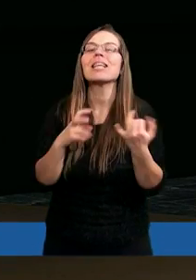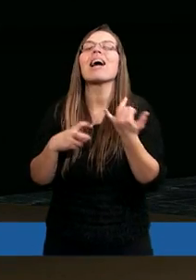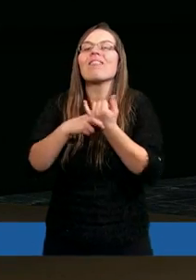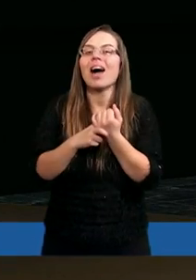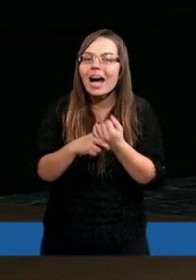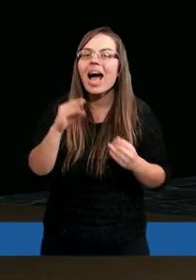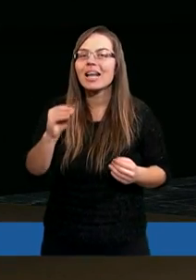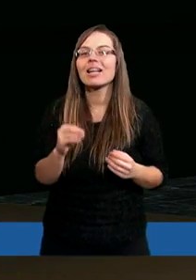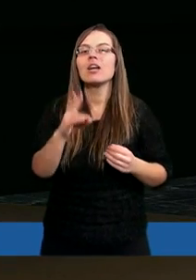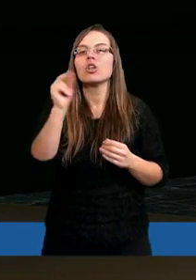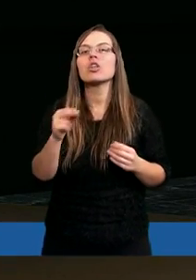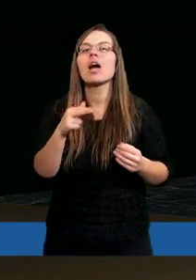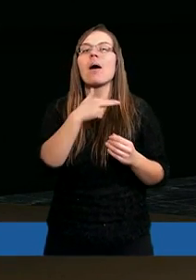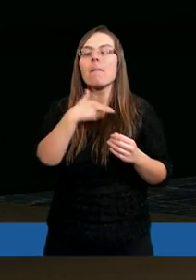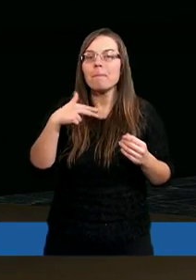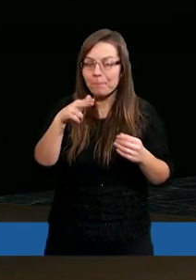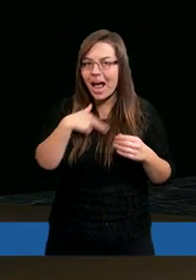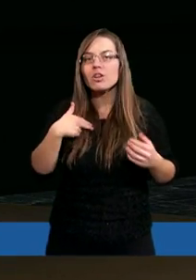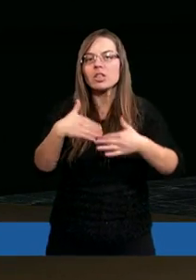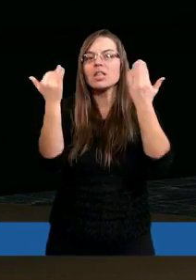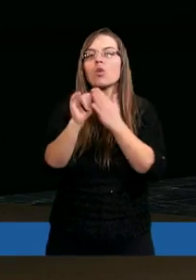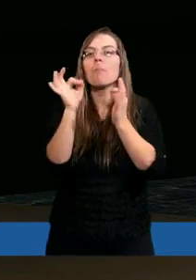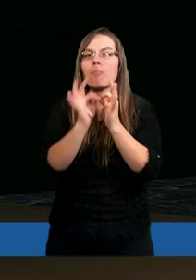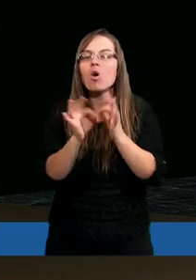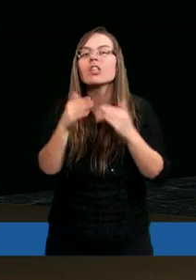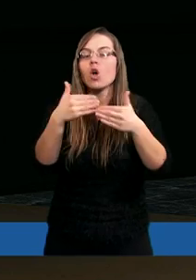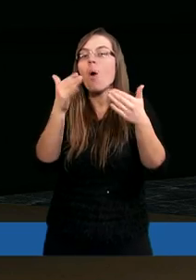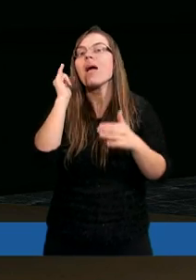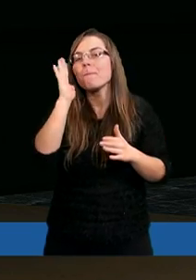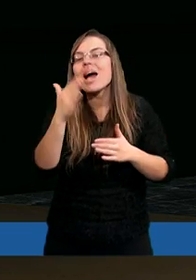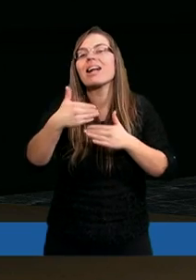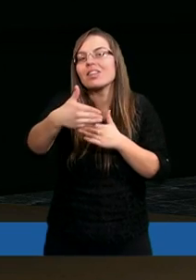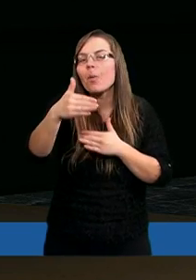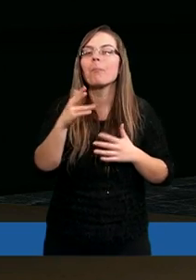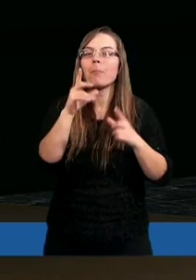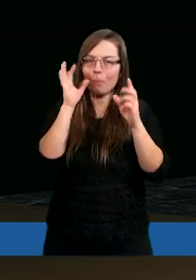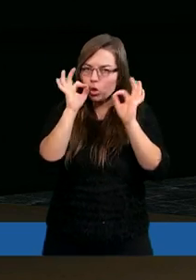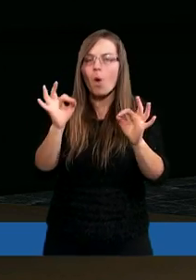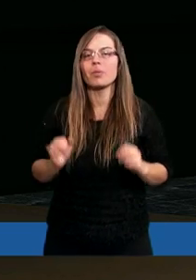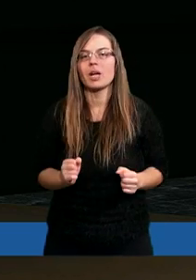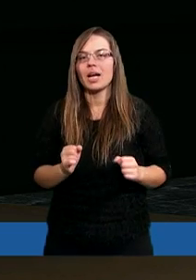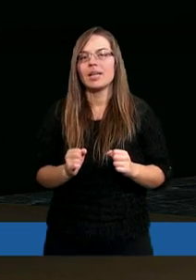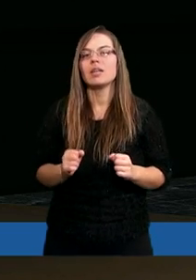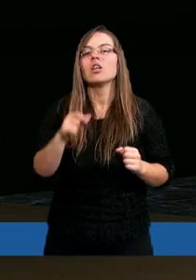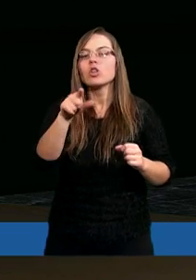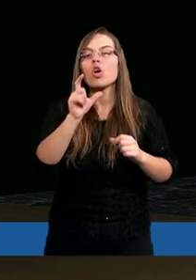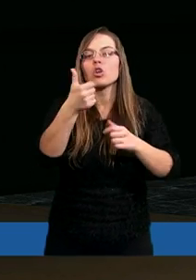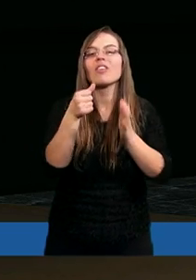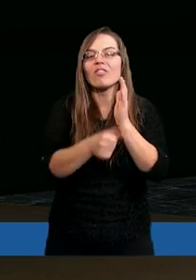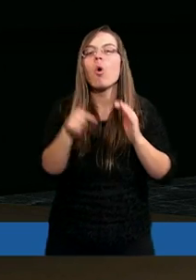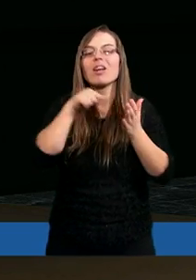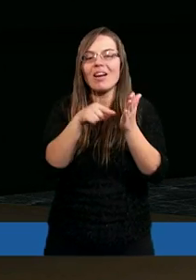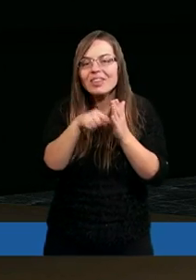że dni diabła są policzone i nie będzie już więcej grzechu. Ale to się może właśnie stać